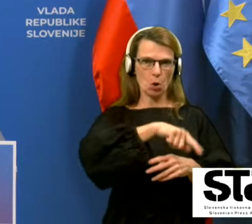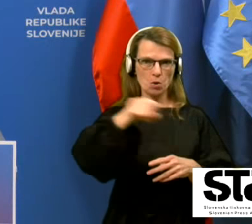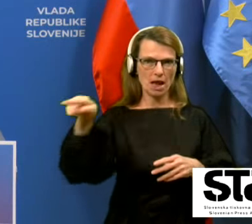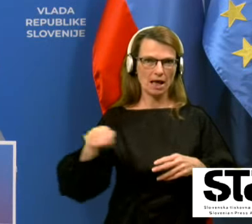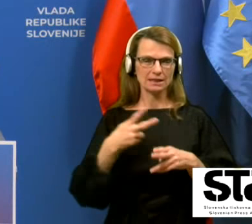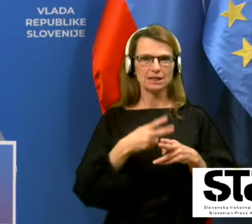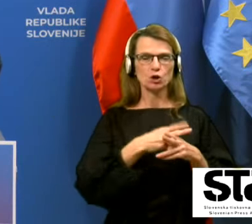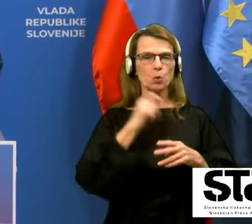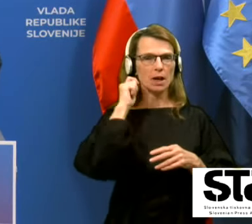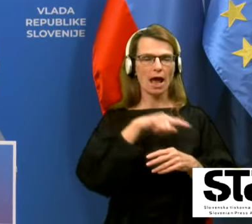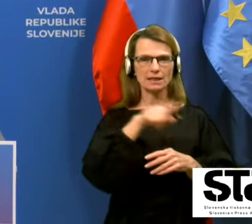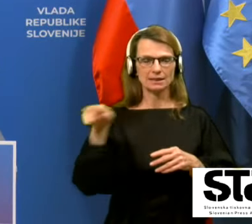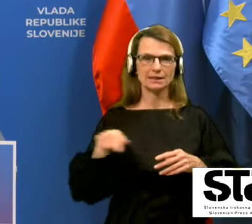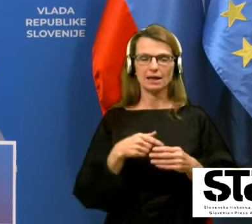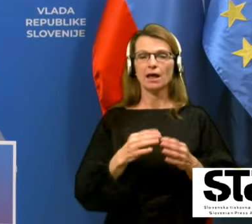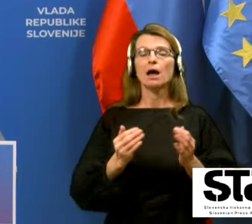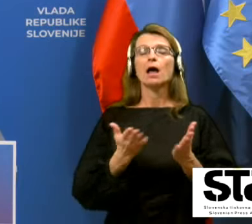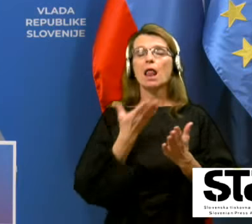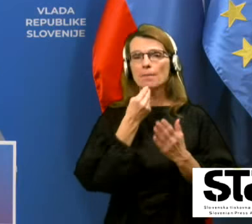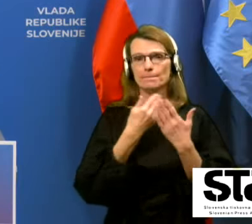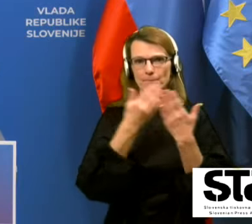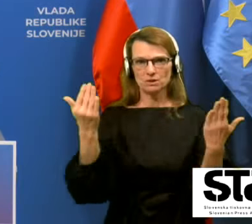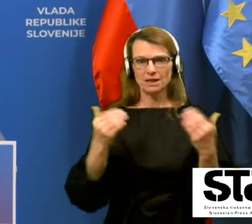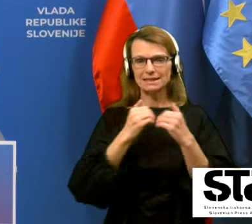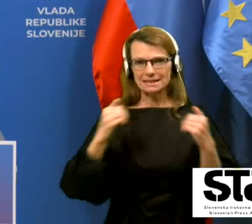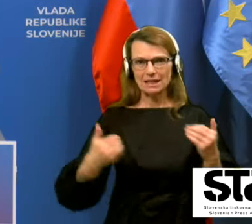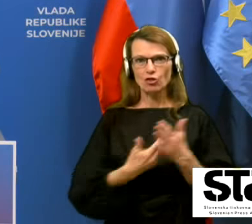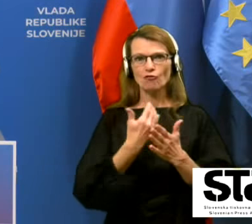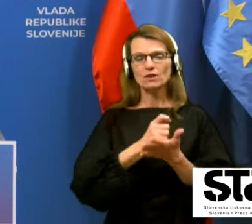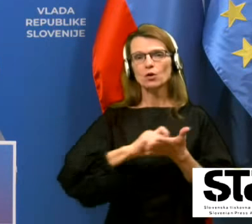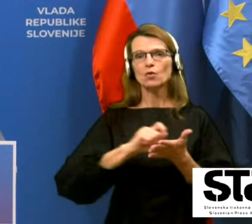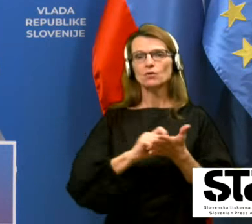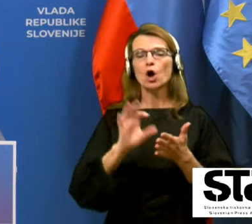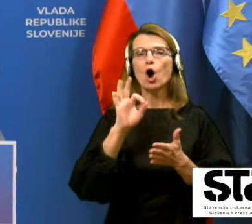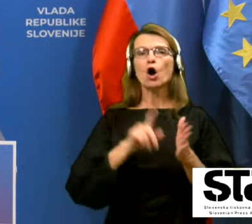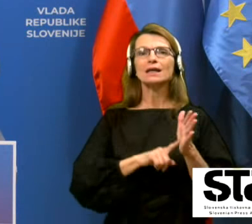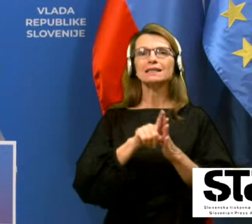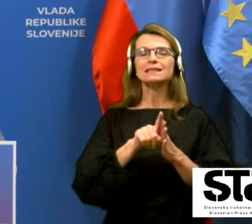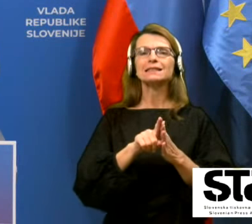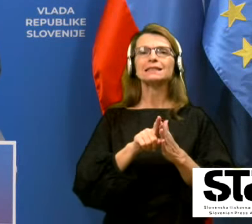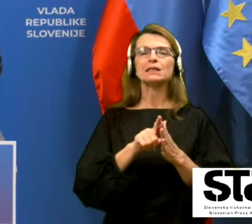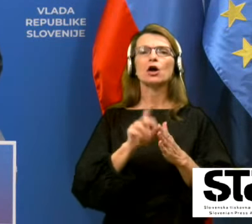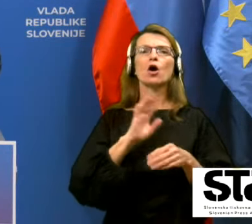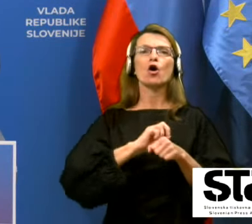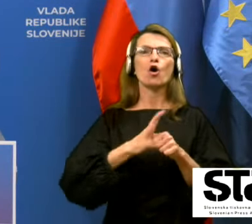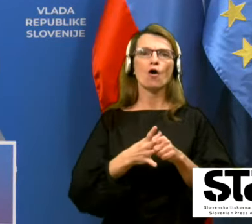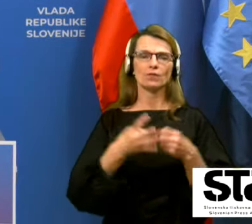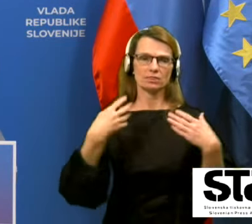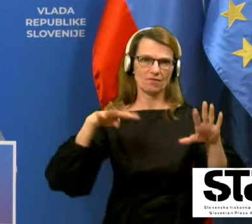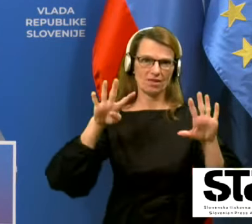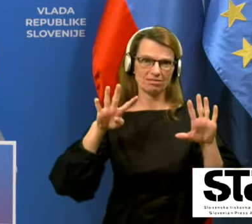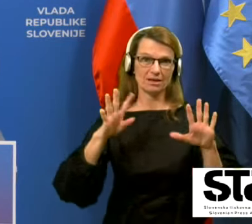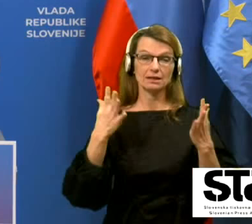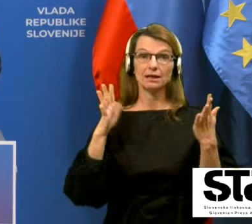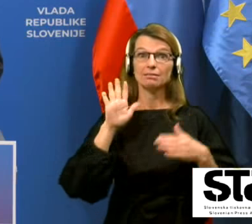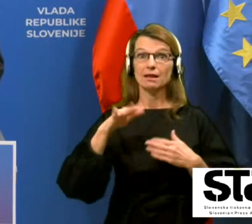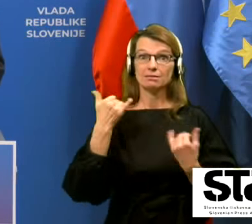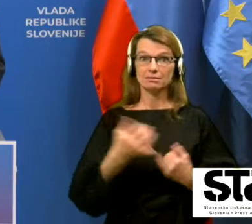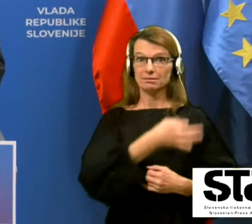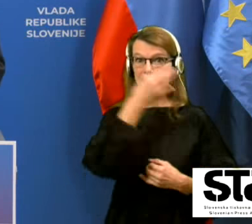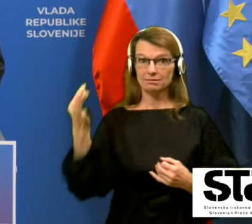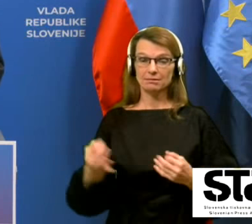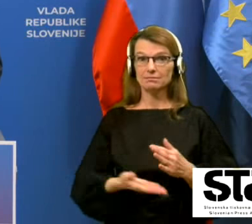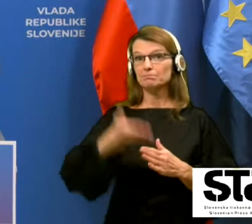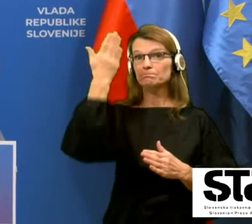pozdravljeni na izrednji novinarski konferenci o izjivih COVID-19. Na današnji dan so bili